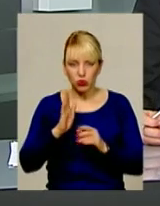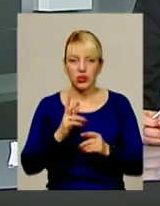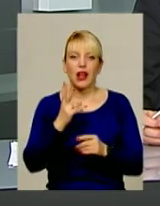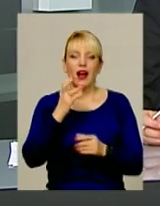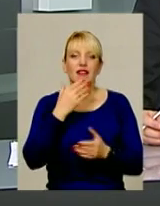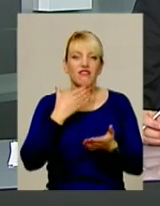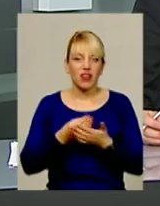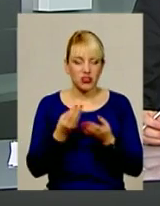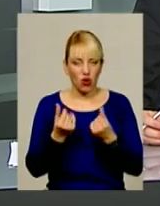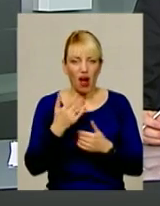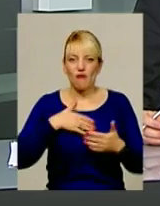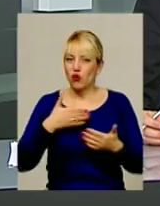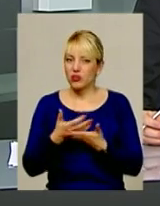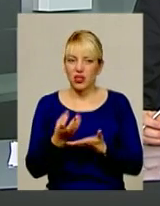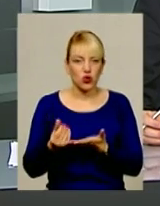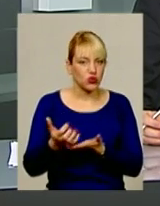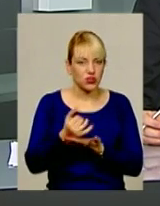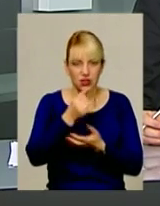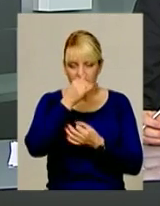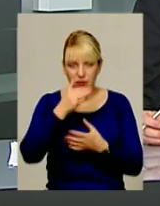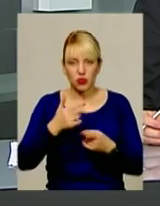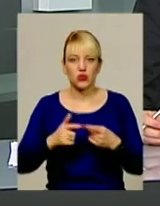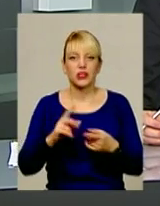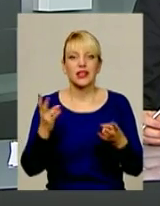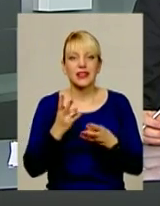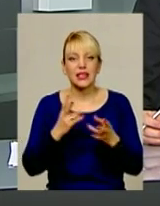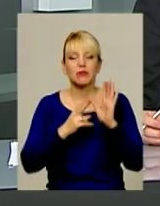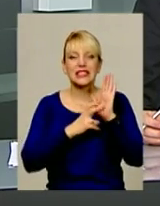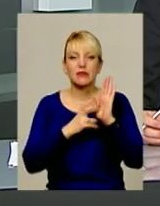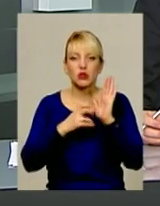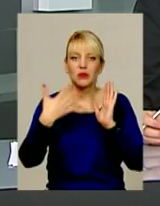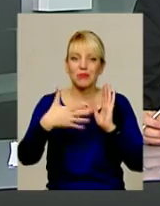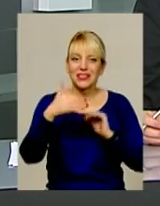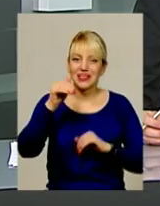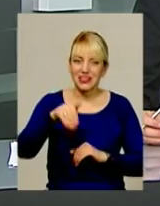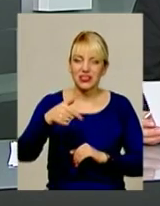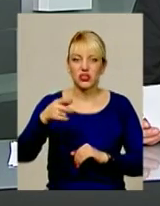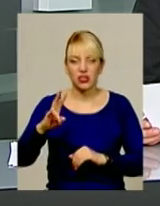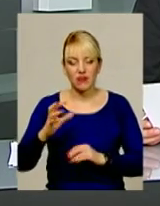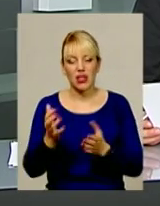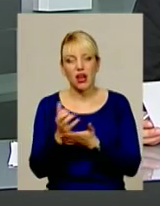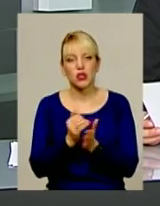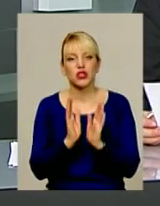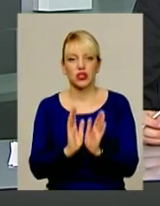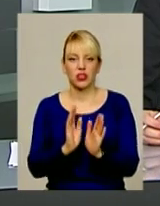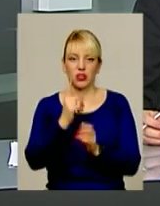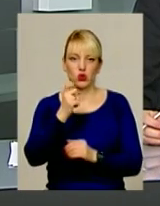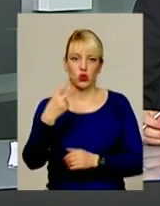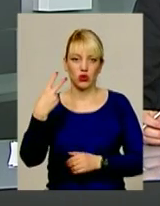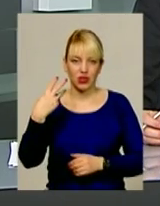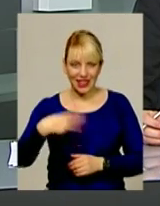необхідної суми. Щоби встановити ліфт у військовому госпіталі, треба 750 тисяч гривень. Назбирали всього 130.